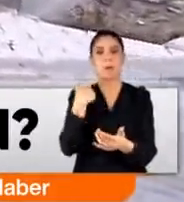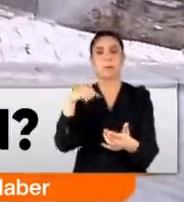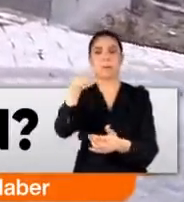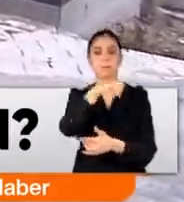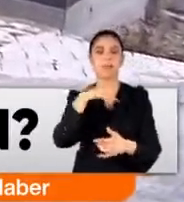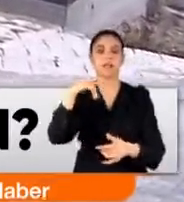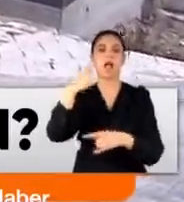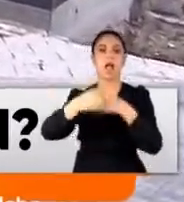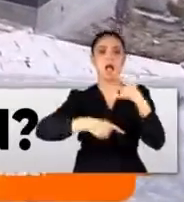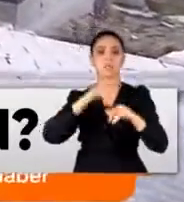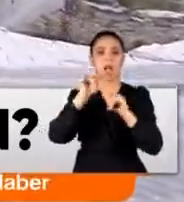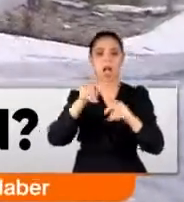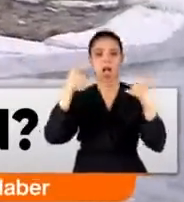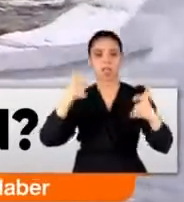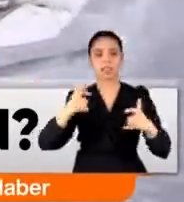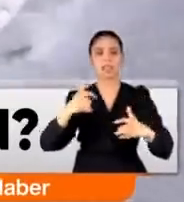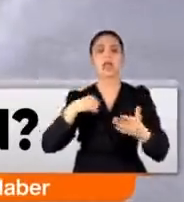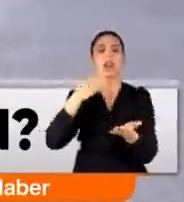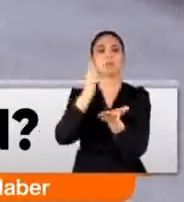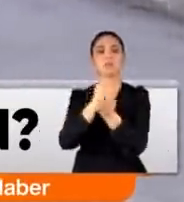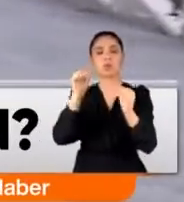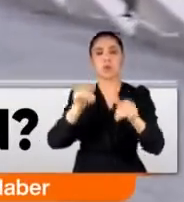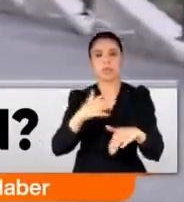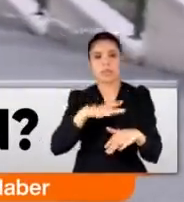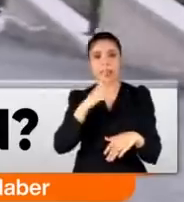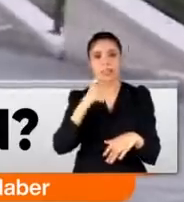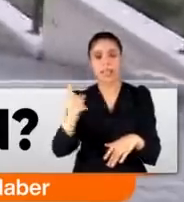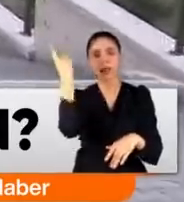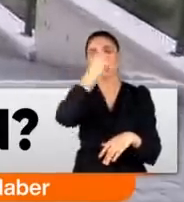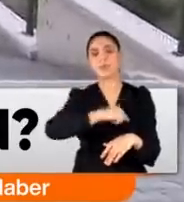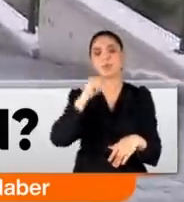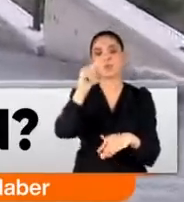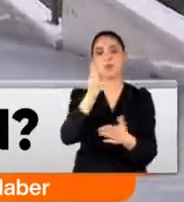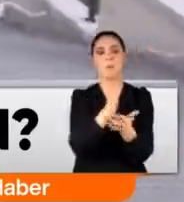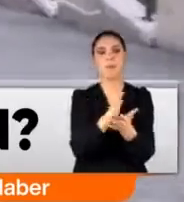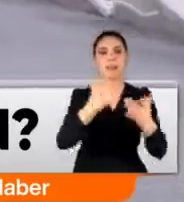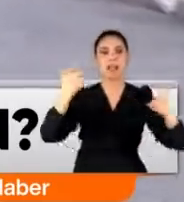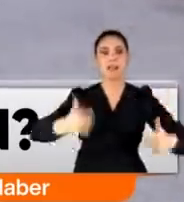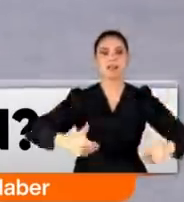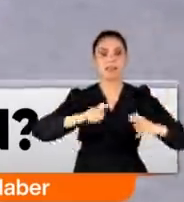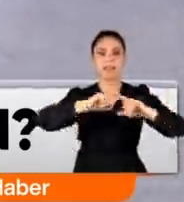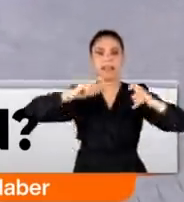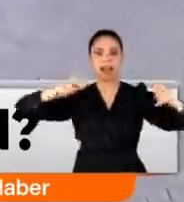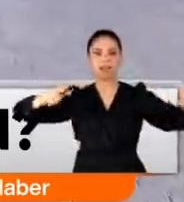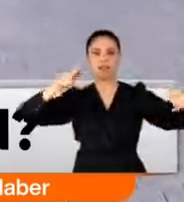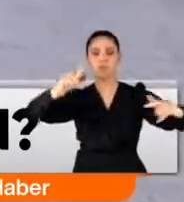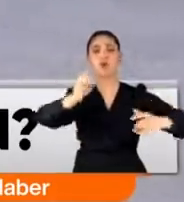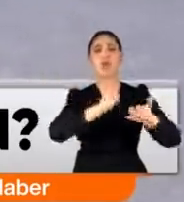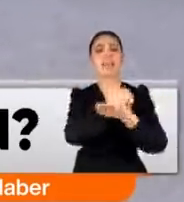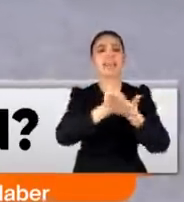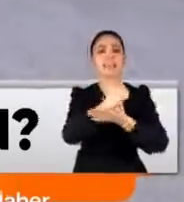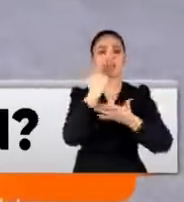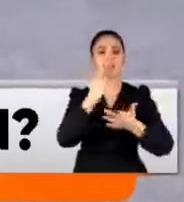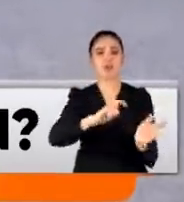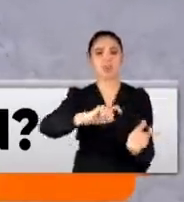yakınlarımızla aynı yere defnedilmek istiyoruz dediler. İşte bu yüzden de bu mezarlık alanın genişletilip yeşillik alana